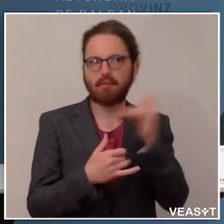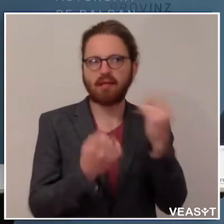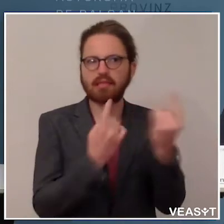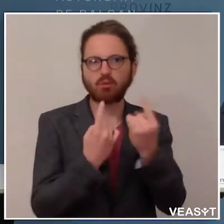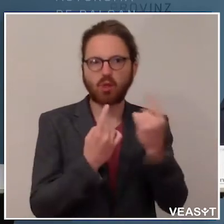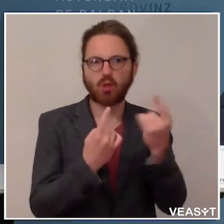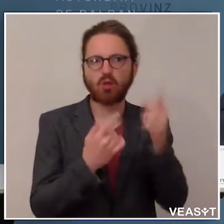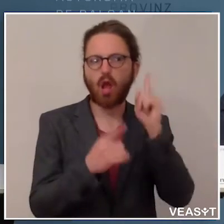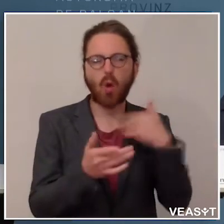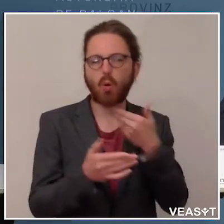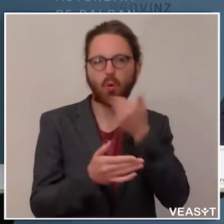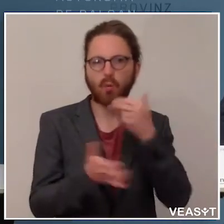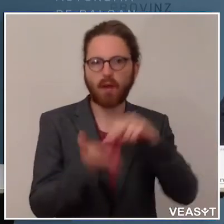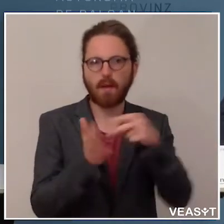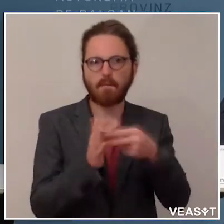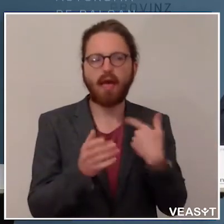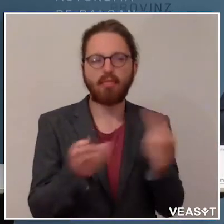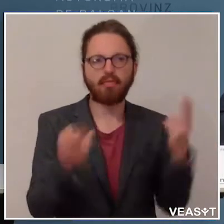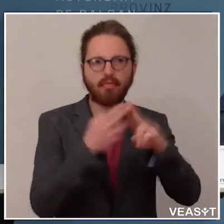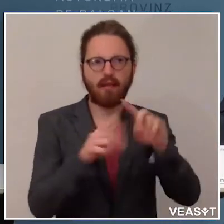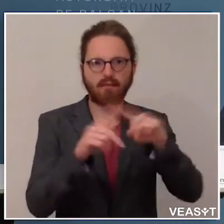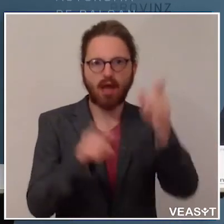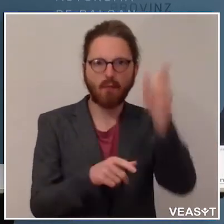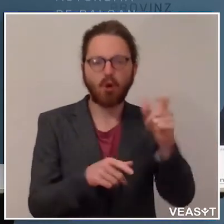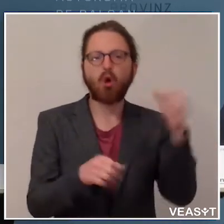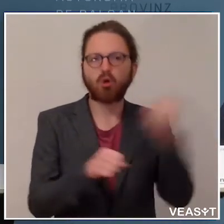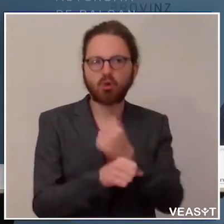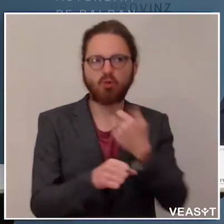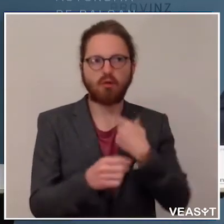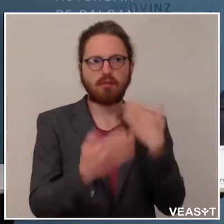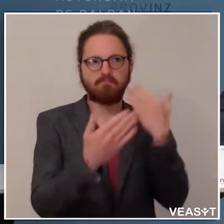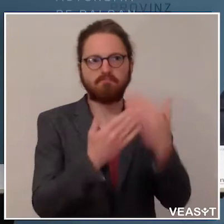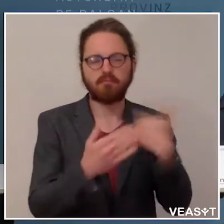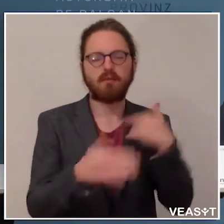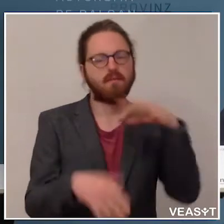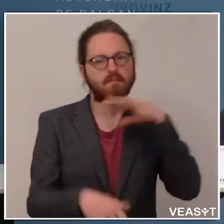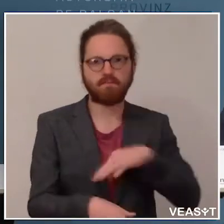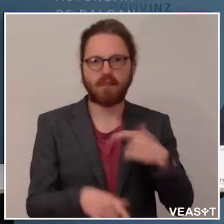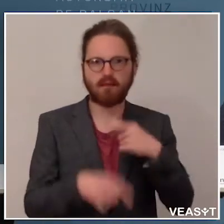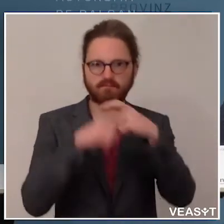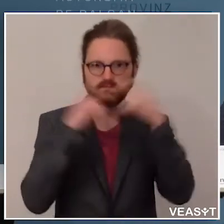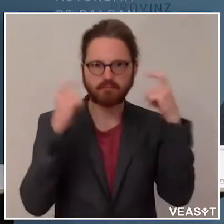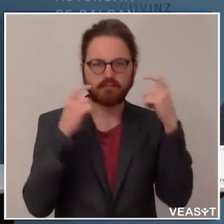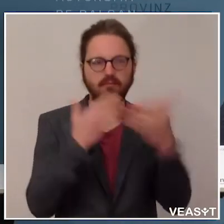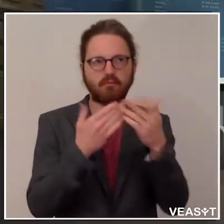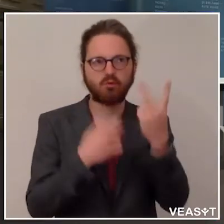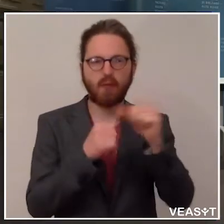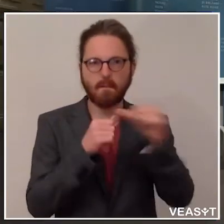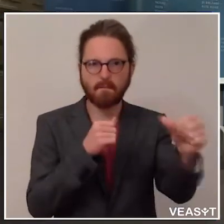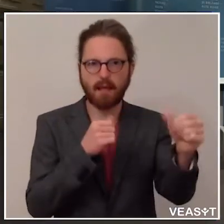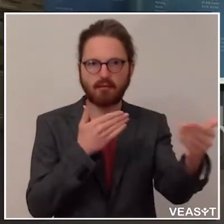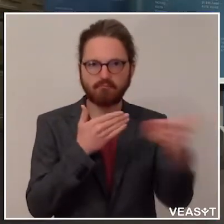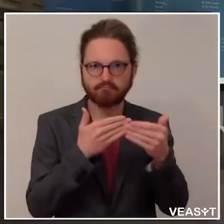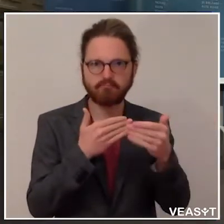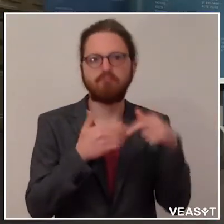auch wenn es nicht geplant ist, dass man in die Nähe von Personen kommt. Und dort ist es eben diese Pflicht, sobald man näher als diese zwei Meter ist, muss